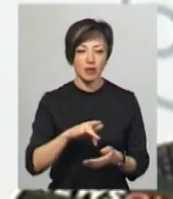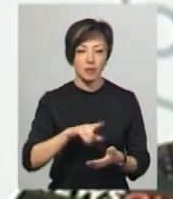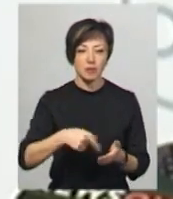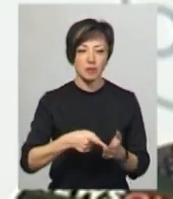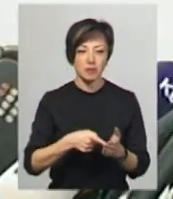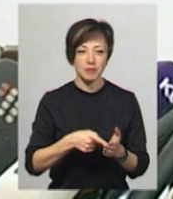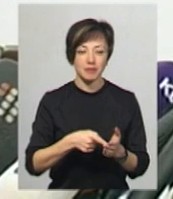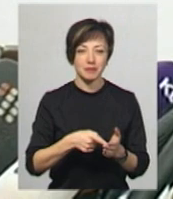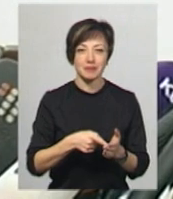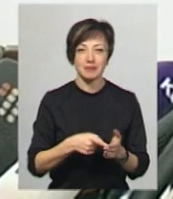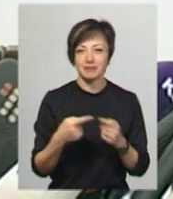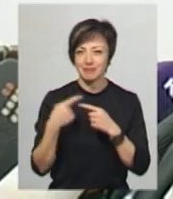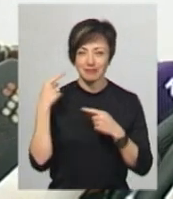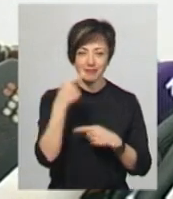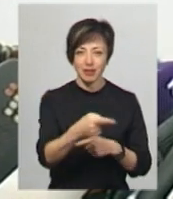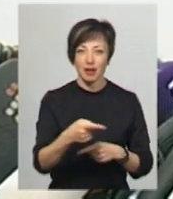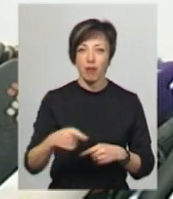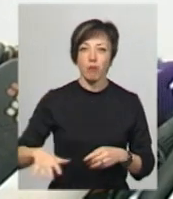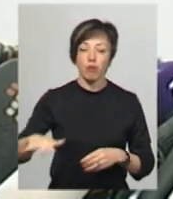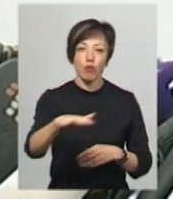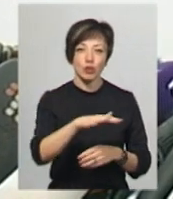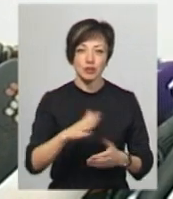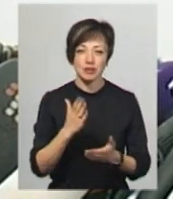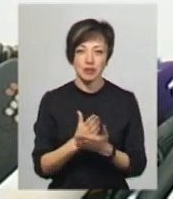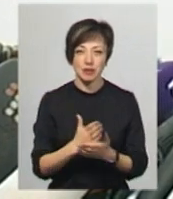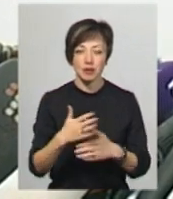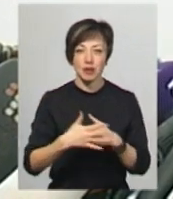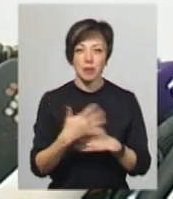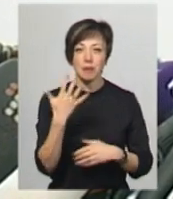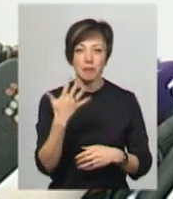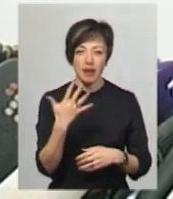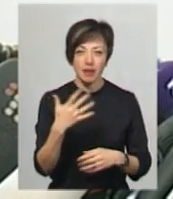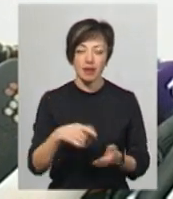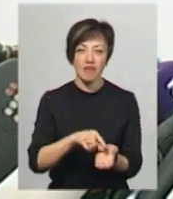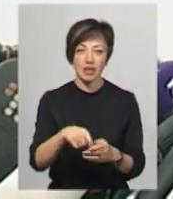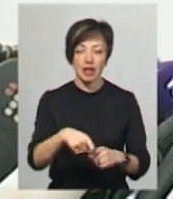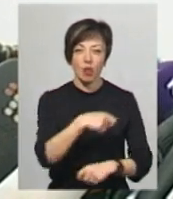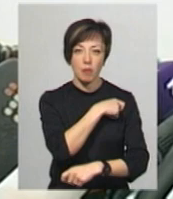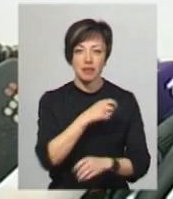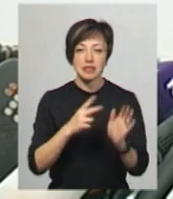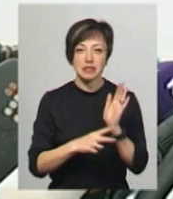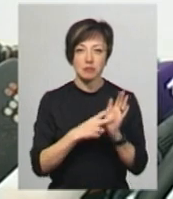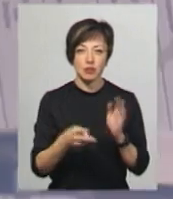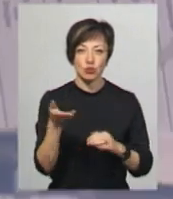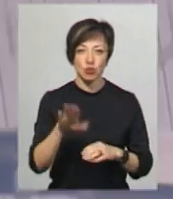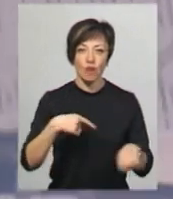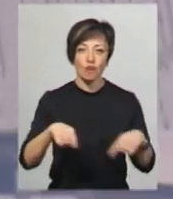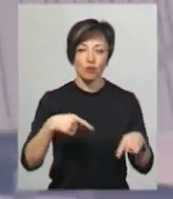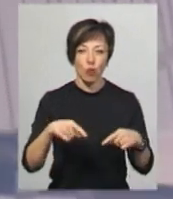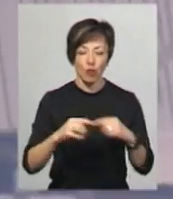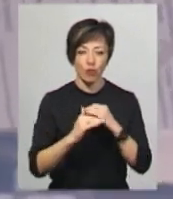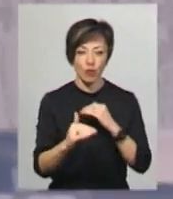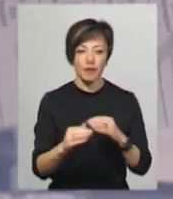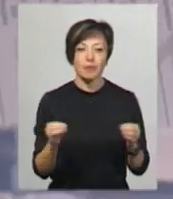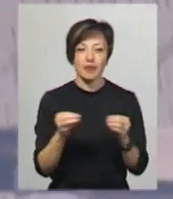містом Монтевідеєм. Площина всіх замовлених бюлетенів складає майже 5 квадратних кілометрів. Це 70 футбольних полів. Бюлетені